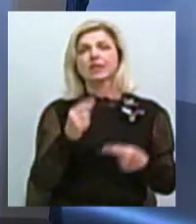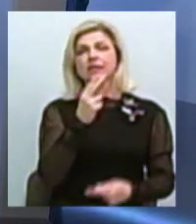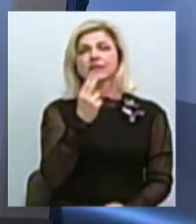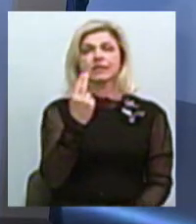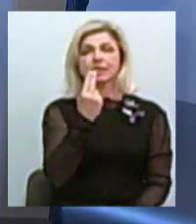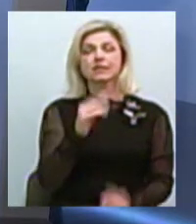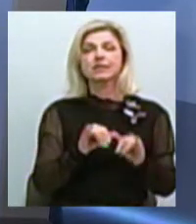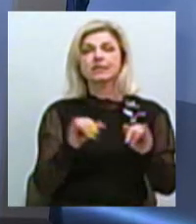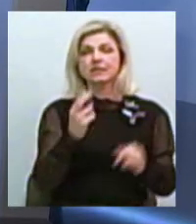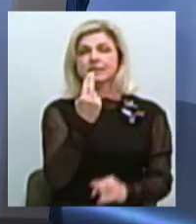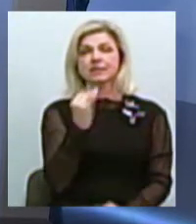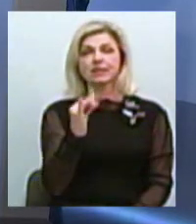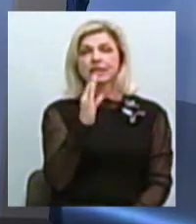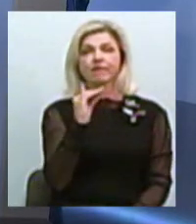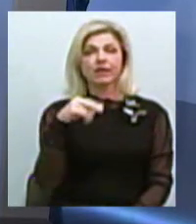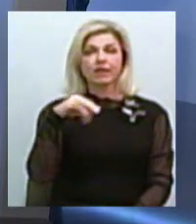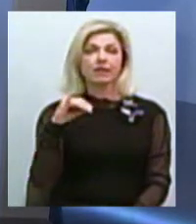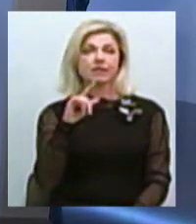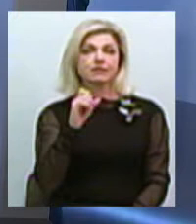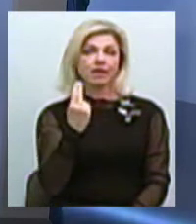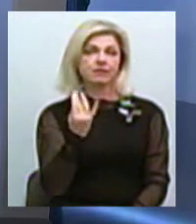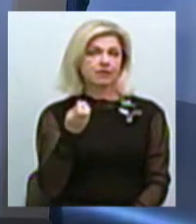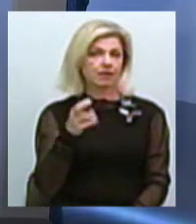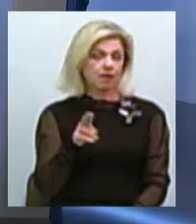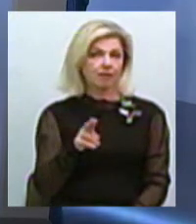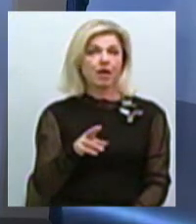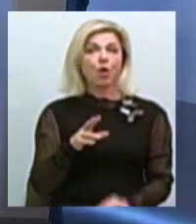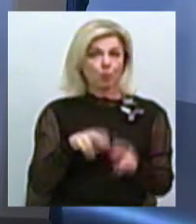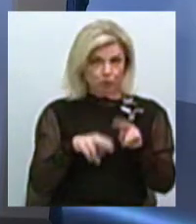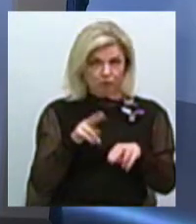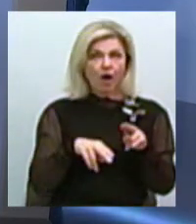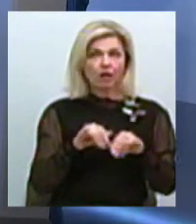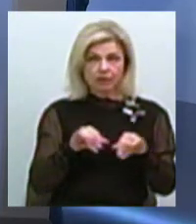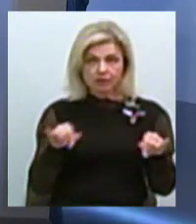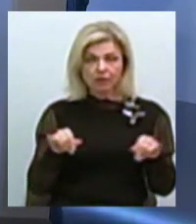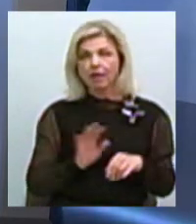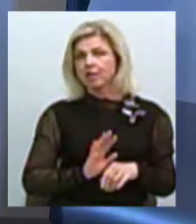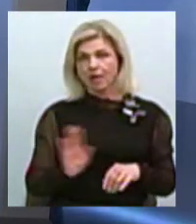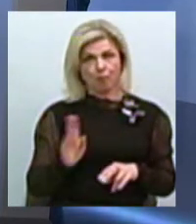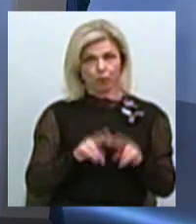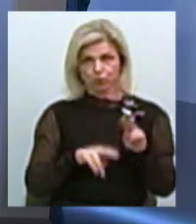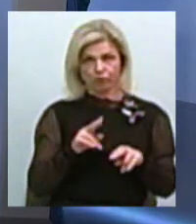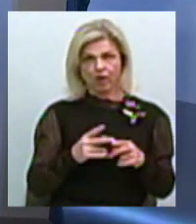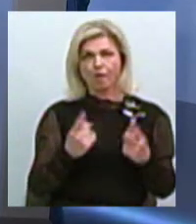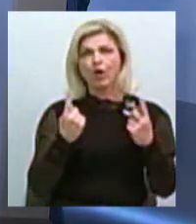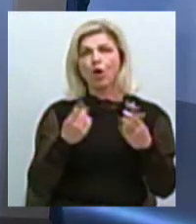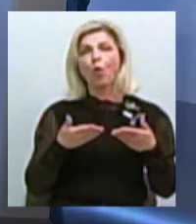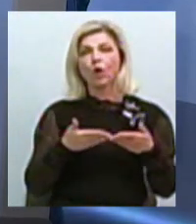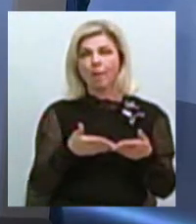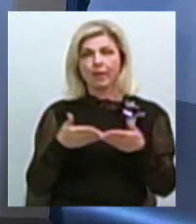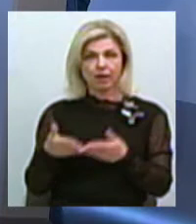люди мешкали, люди працювали. Кораблі не будували? Не будували, але не будували великі кораблі.